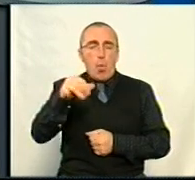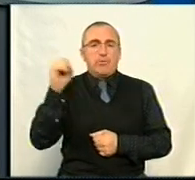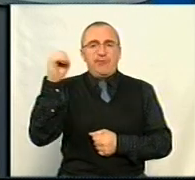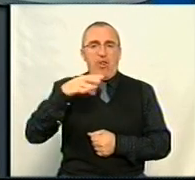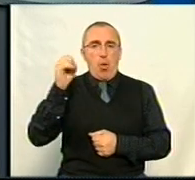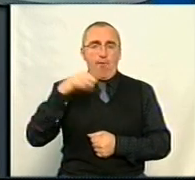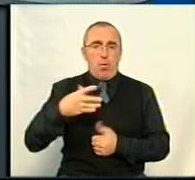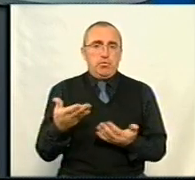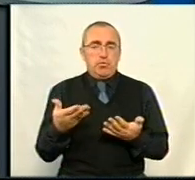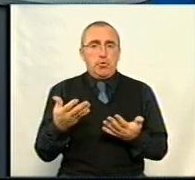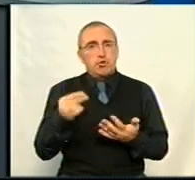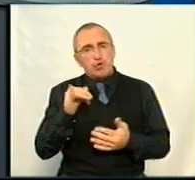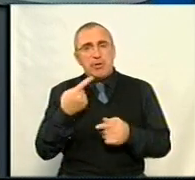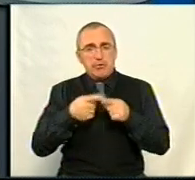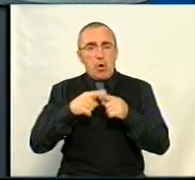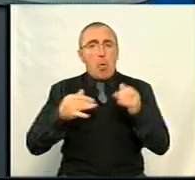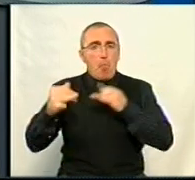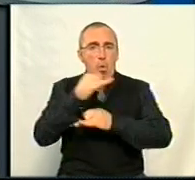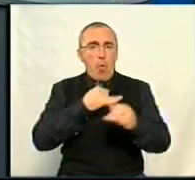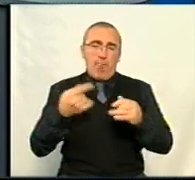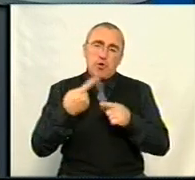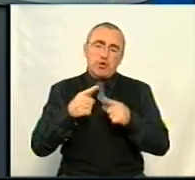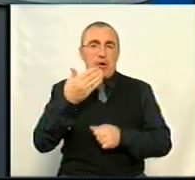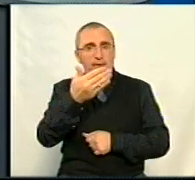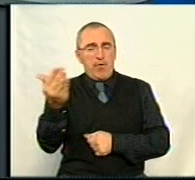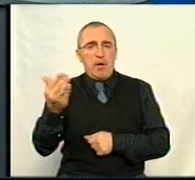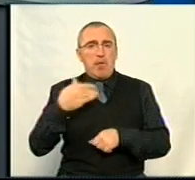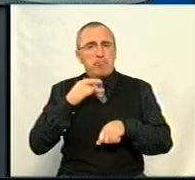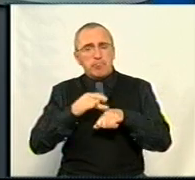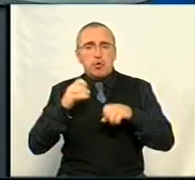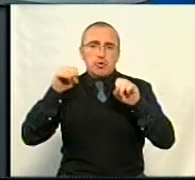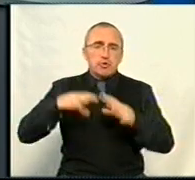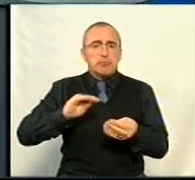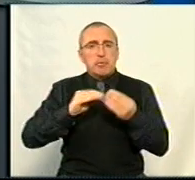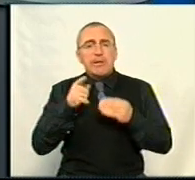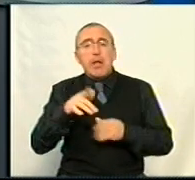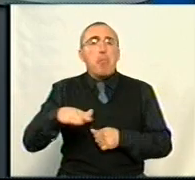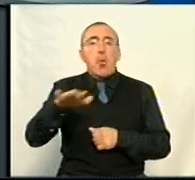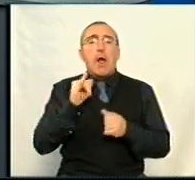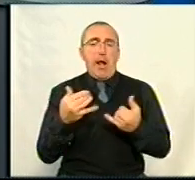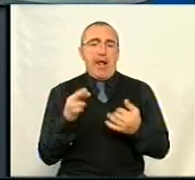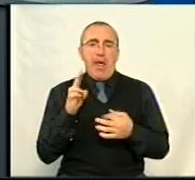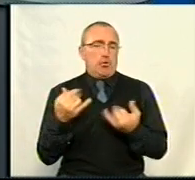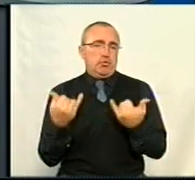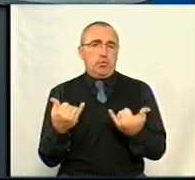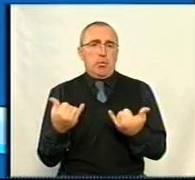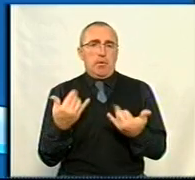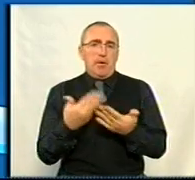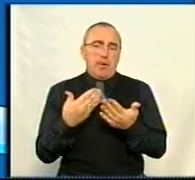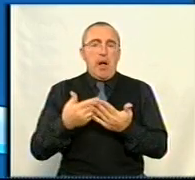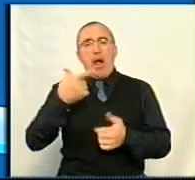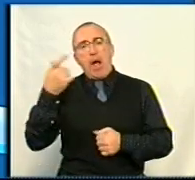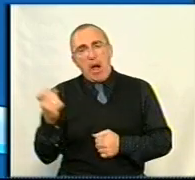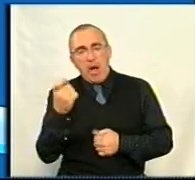Світловодську. Чи йшла про це мова взагалі? Чи ви волієте вирішувати ситуацію саме в тій площині, як сьогодні? Ну, тобто, номінації на